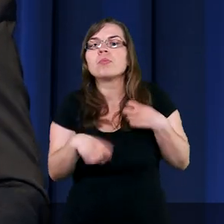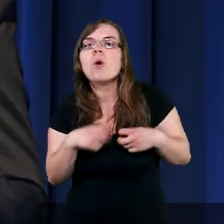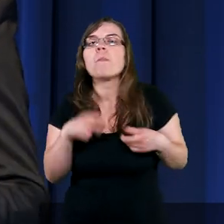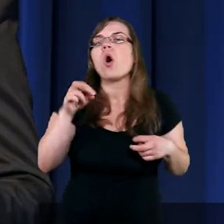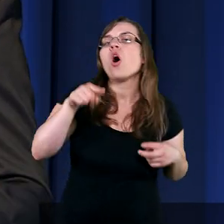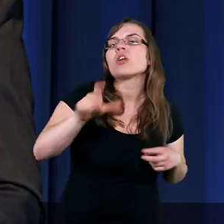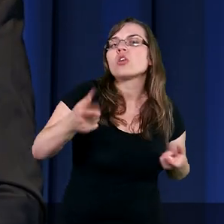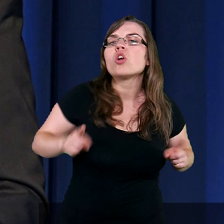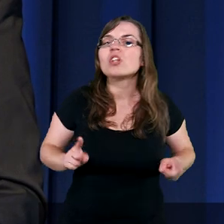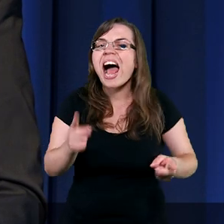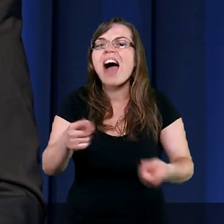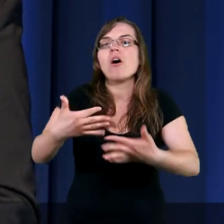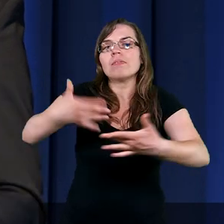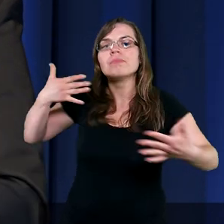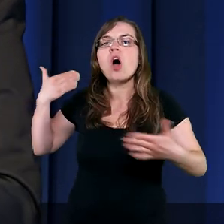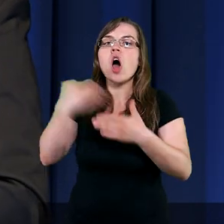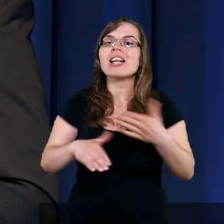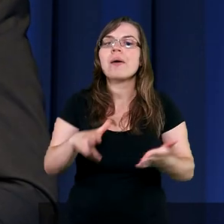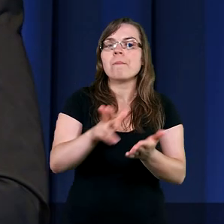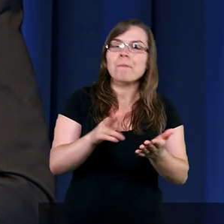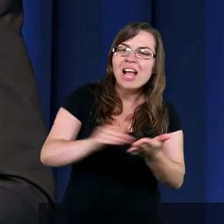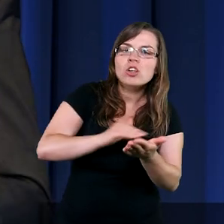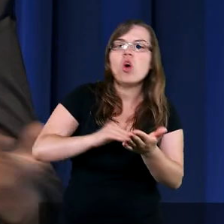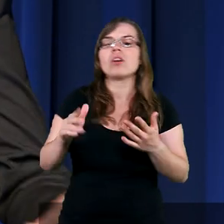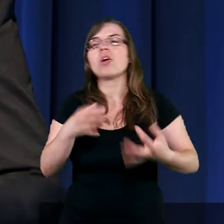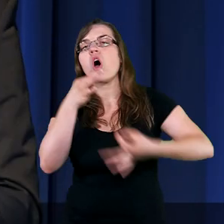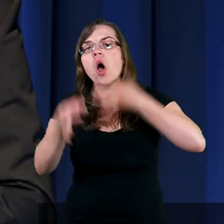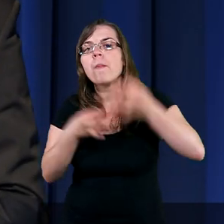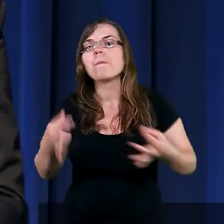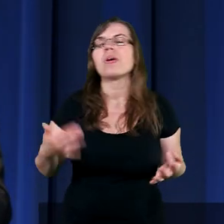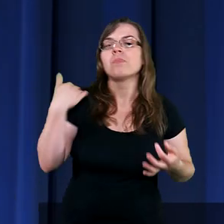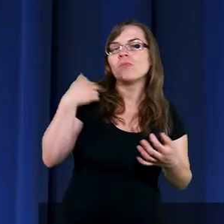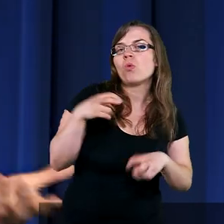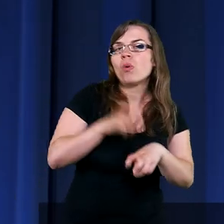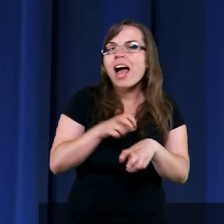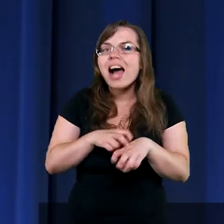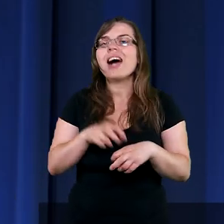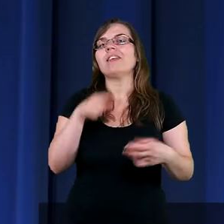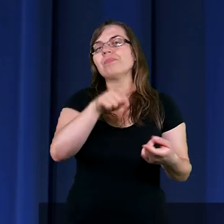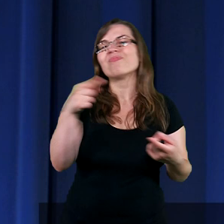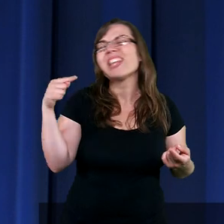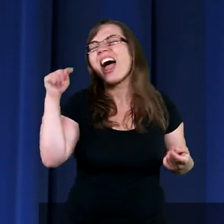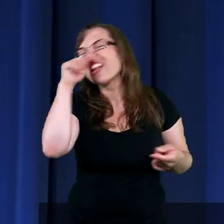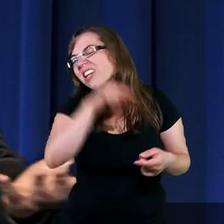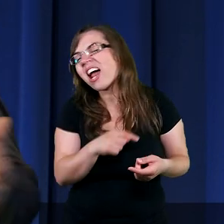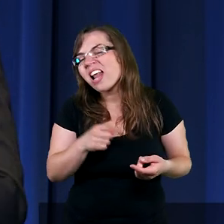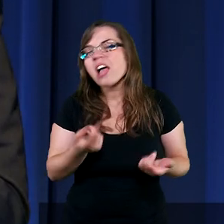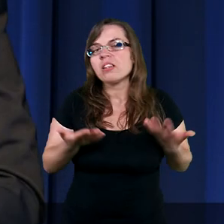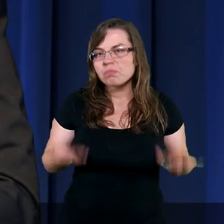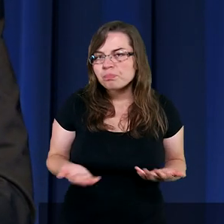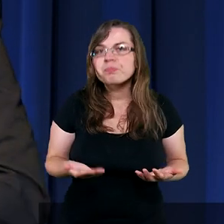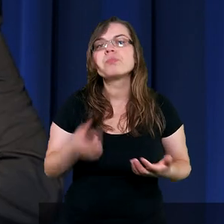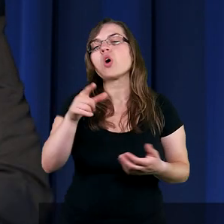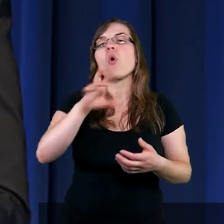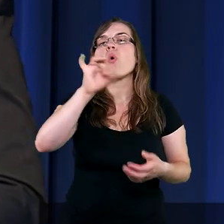się działo w ostatnich miesiącach, zaczęła mu opowiadać, powiedziała, była mu lekarza. Niestety August się